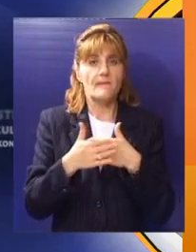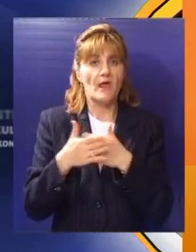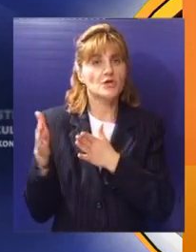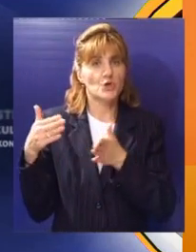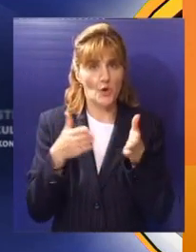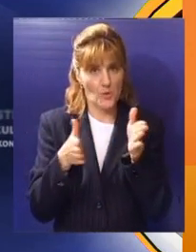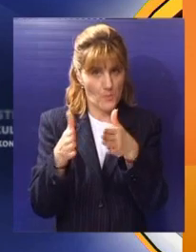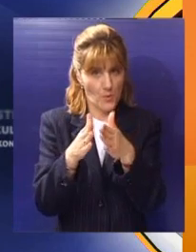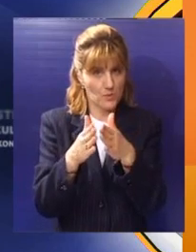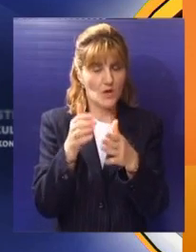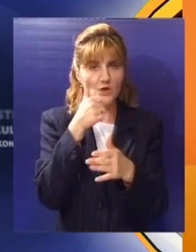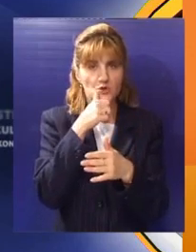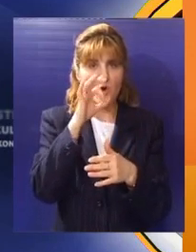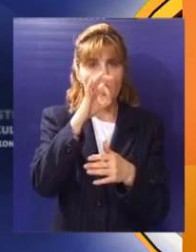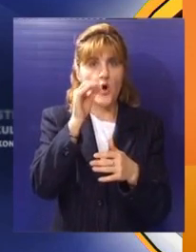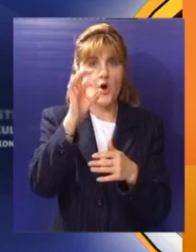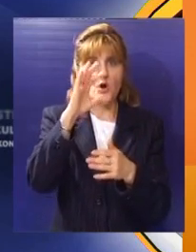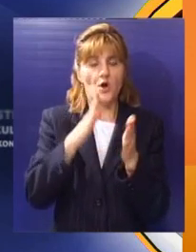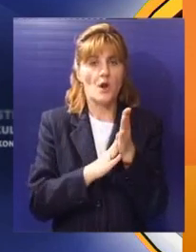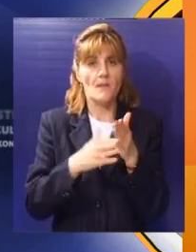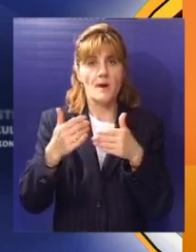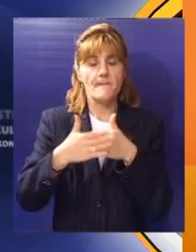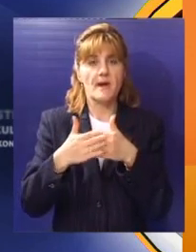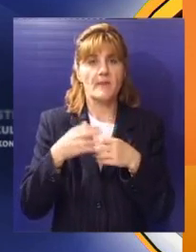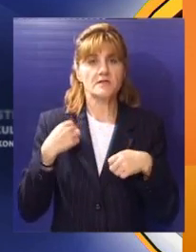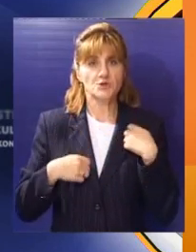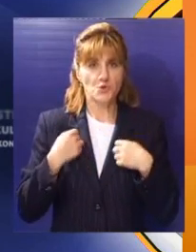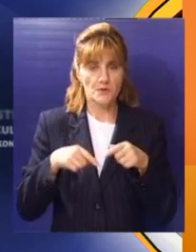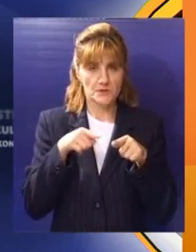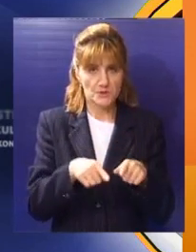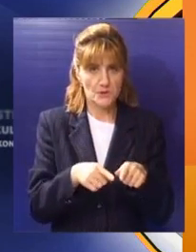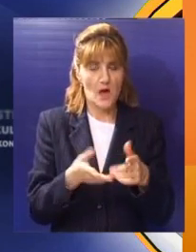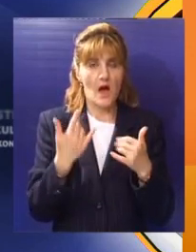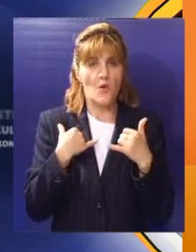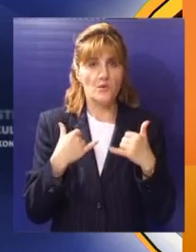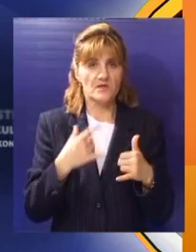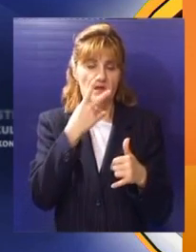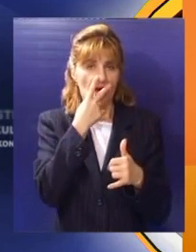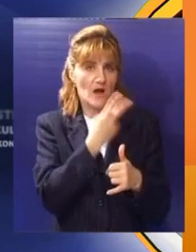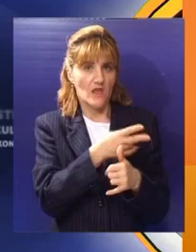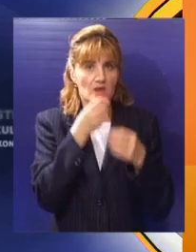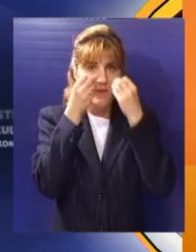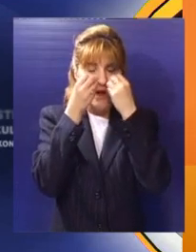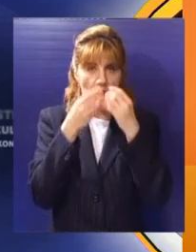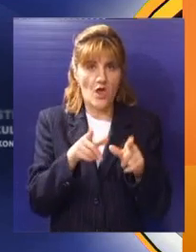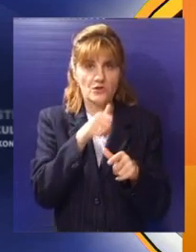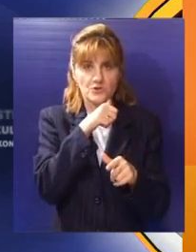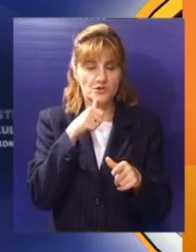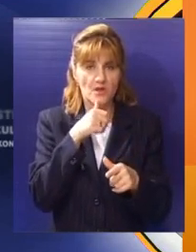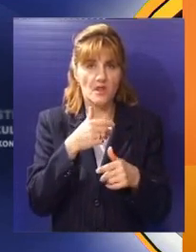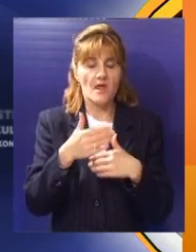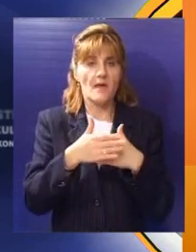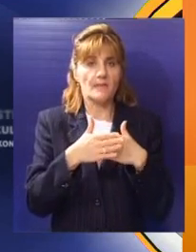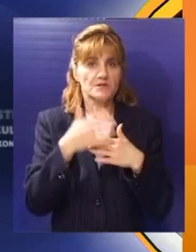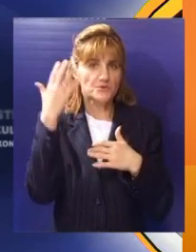puta ovog asfavnog što ide od Oroma prema Subotici. Ako gledamo kako je sad kritično stanje baš na ovom putu od